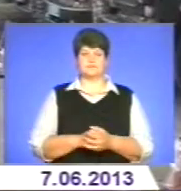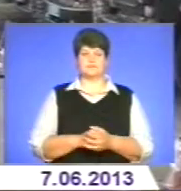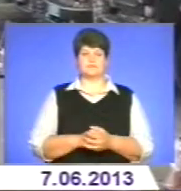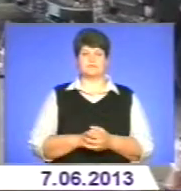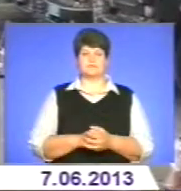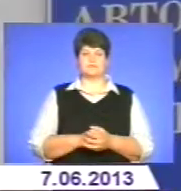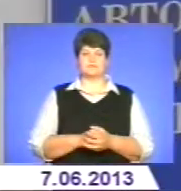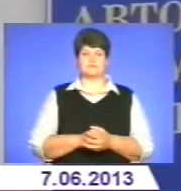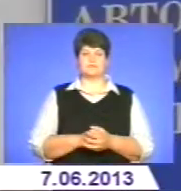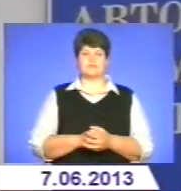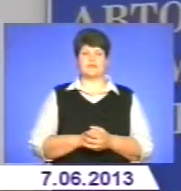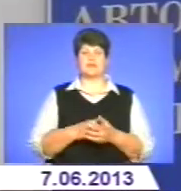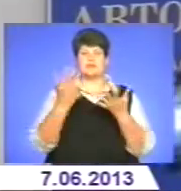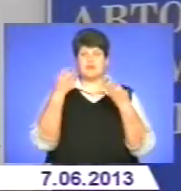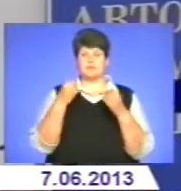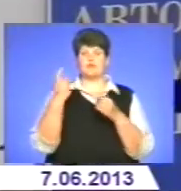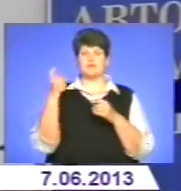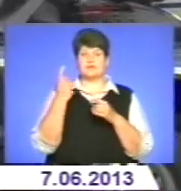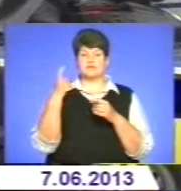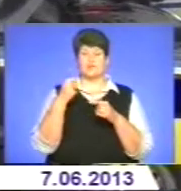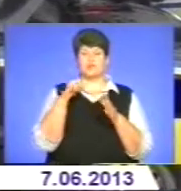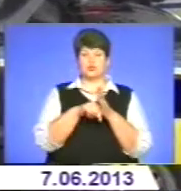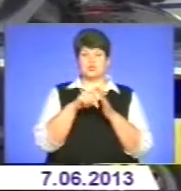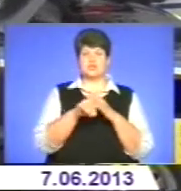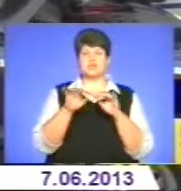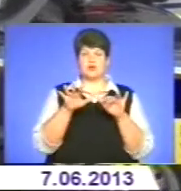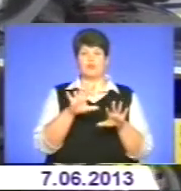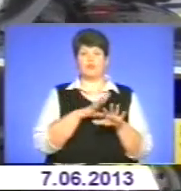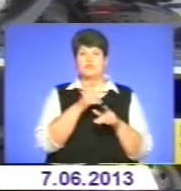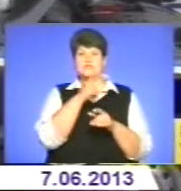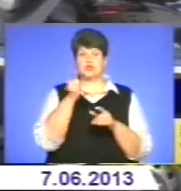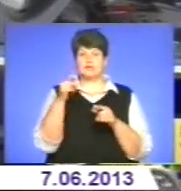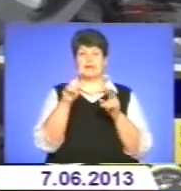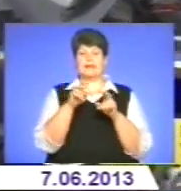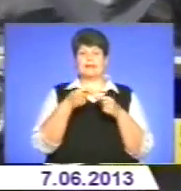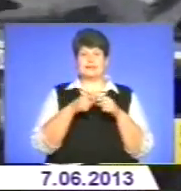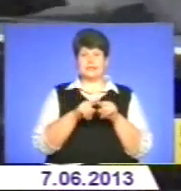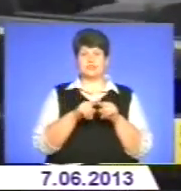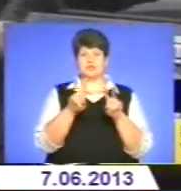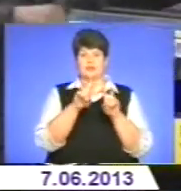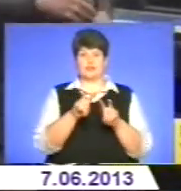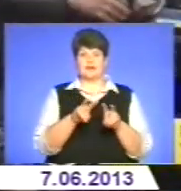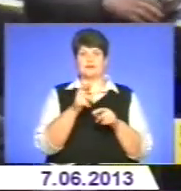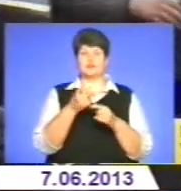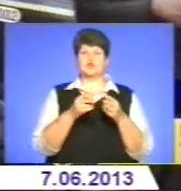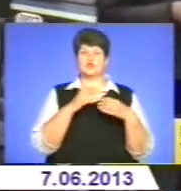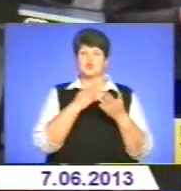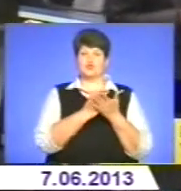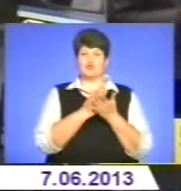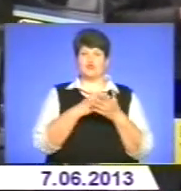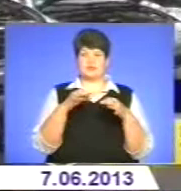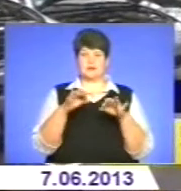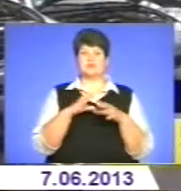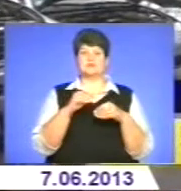Днями в автогосподарстві обласного управління внутрішніх справ відбувся сезонний технічний огляд службового транспорту. На перевірку були представлені